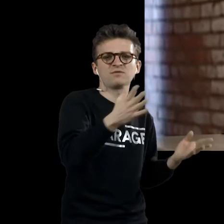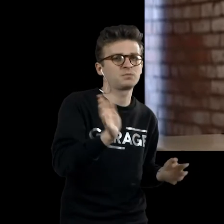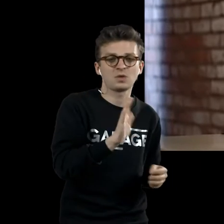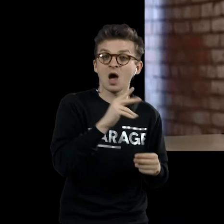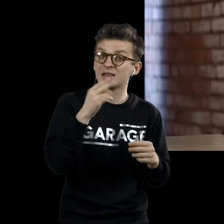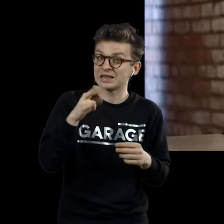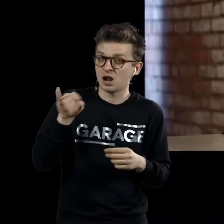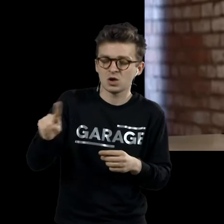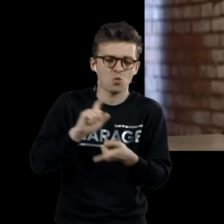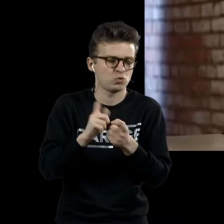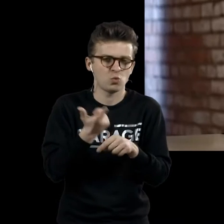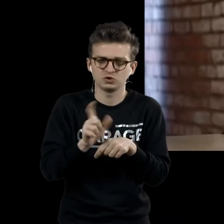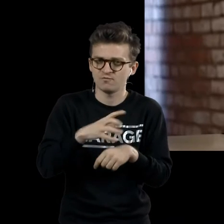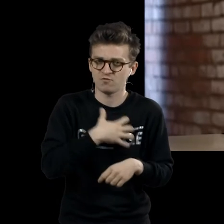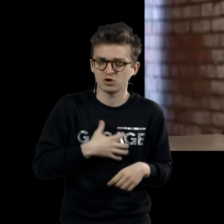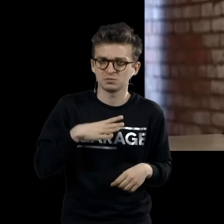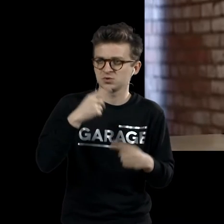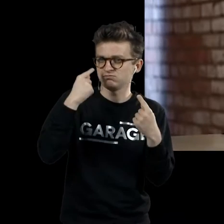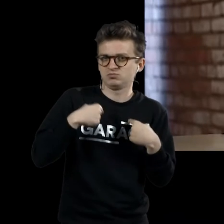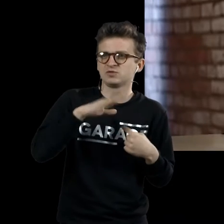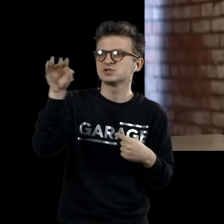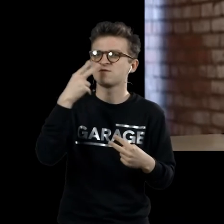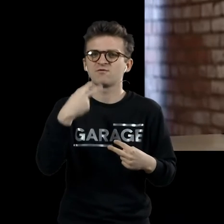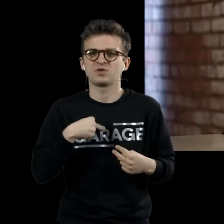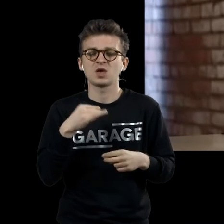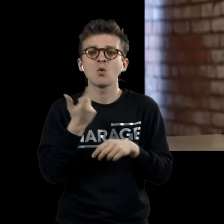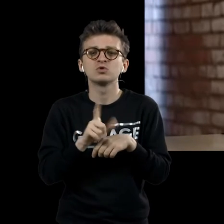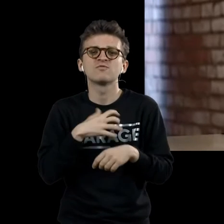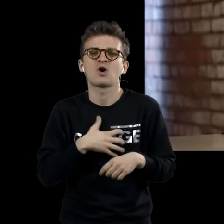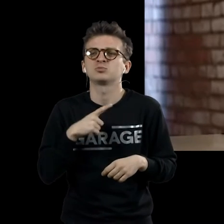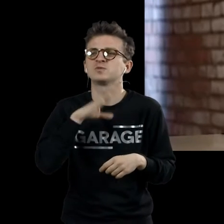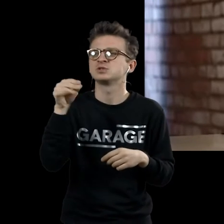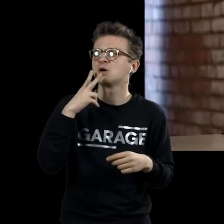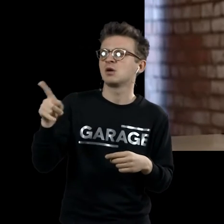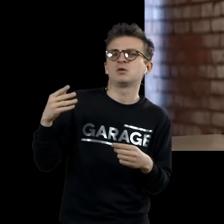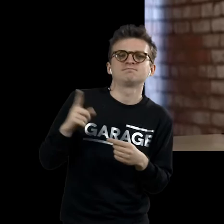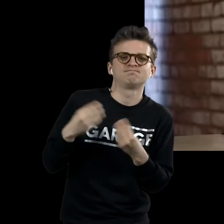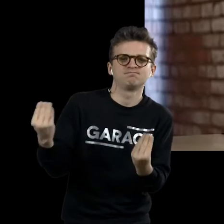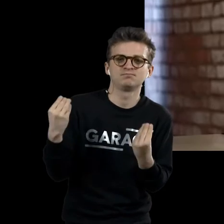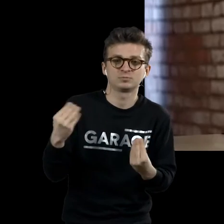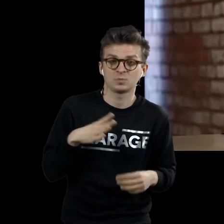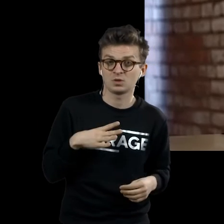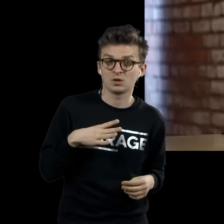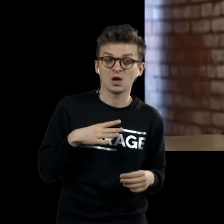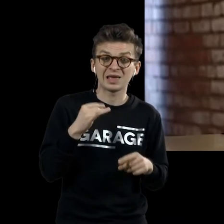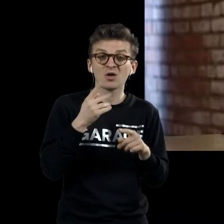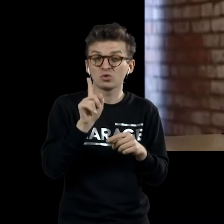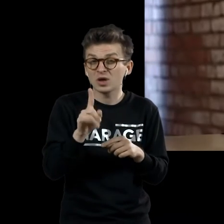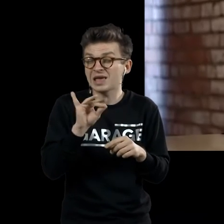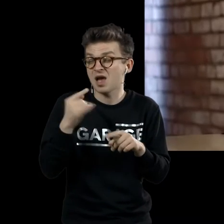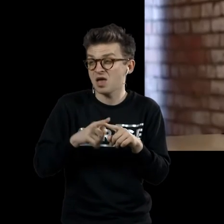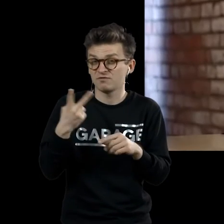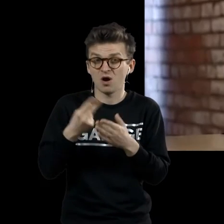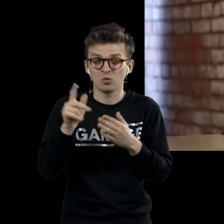важно было оставаться на виду и очень важно было, в каком качестве он остается на виду. И художники тоже, опять-таки, очень разные по